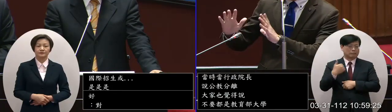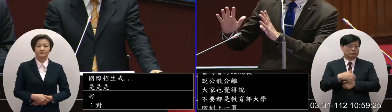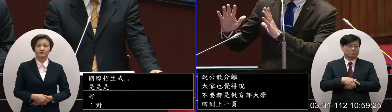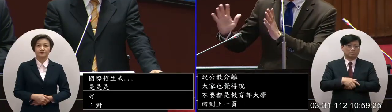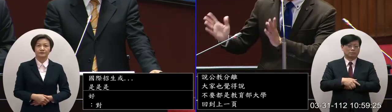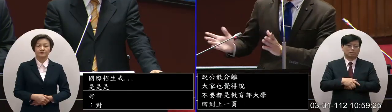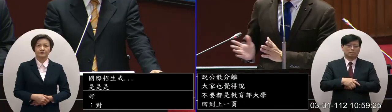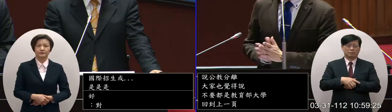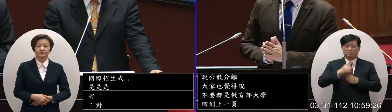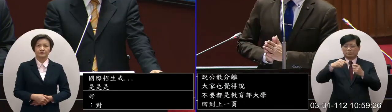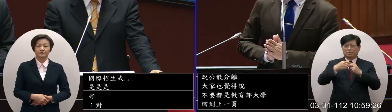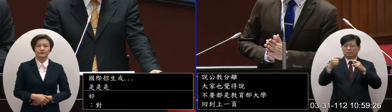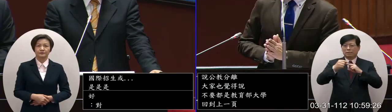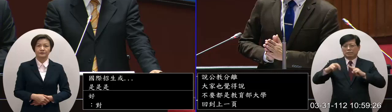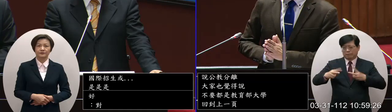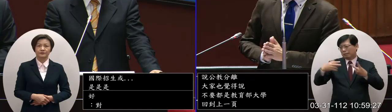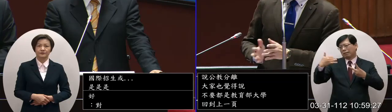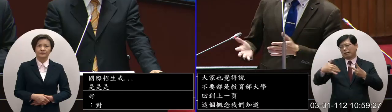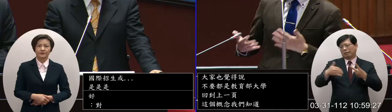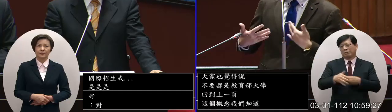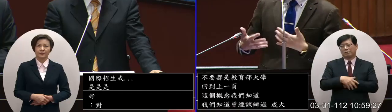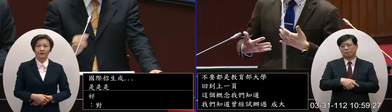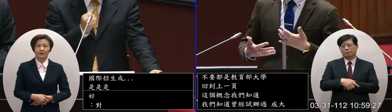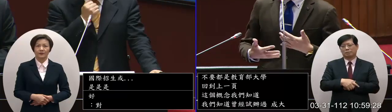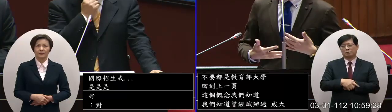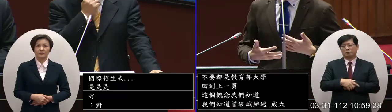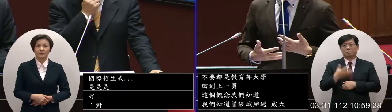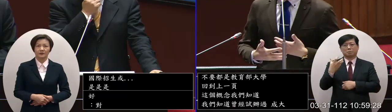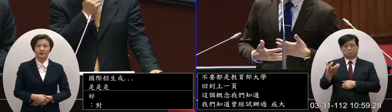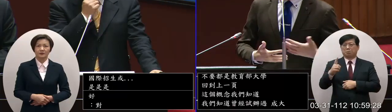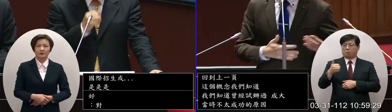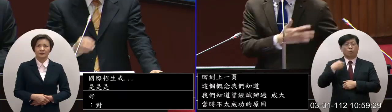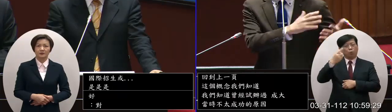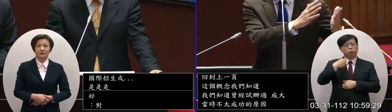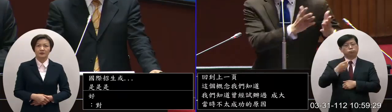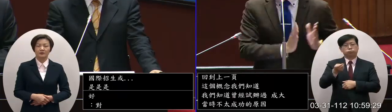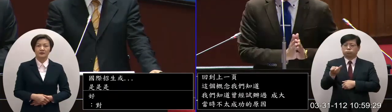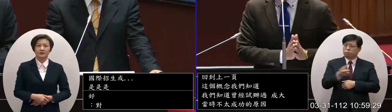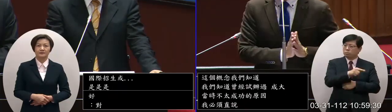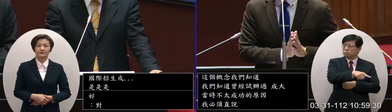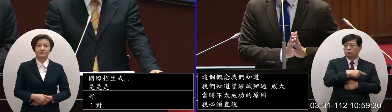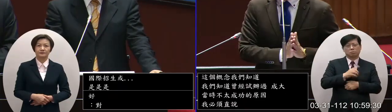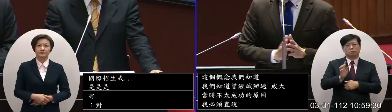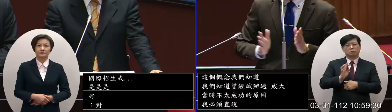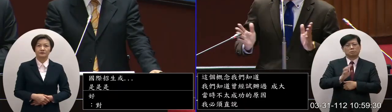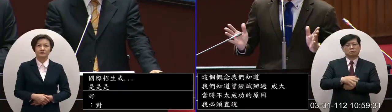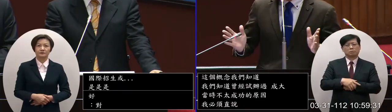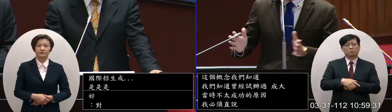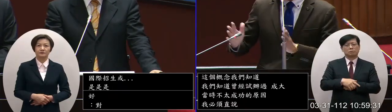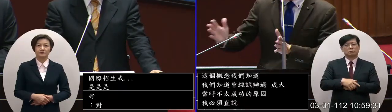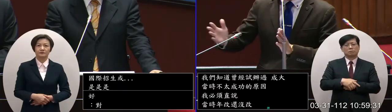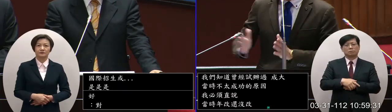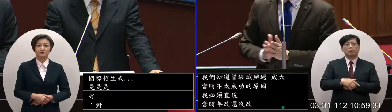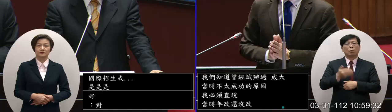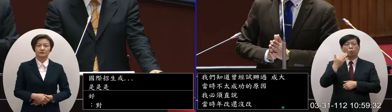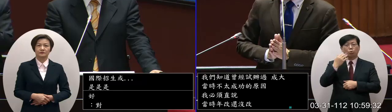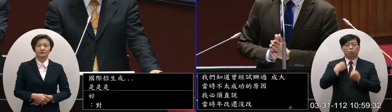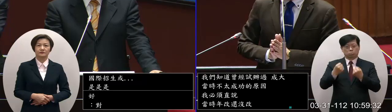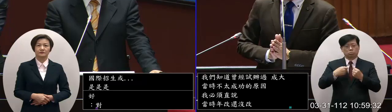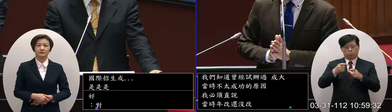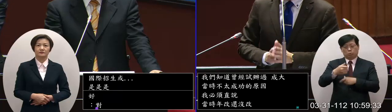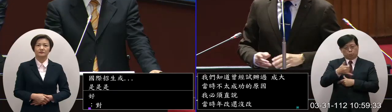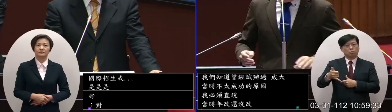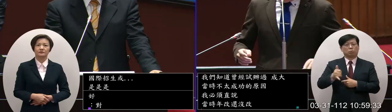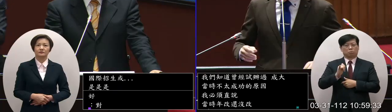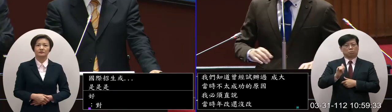免改還沒有改所以很多老師覺得說我幹嘛要變成這樣子呢我當公務